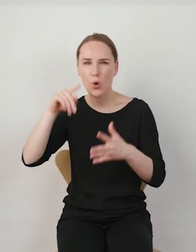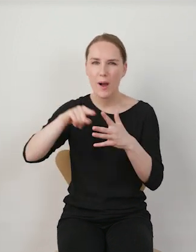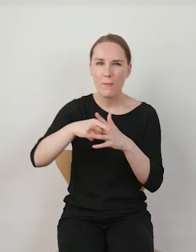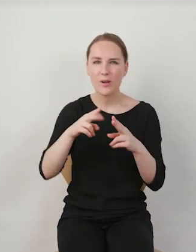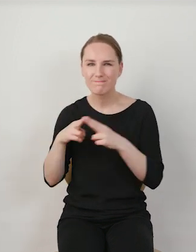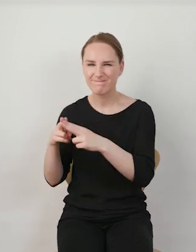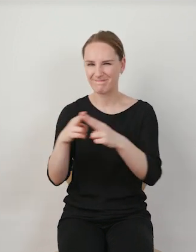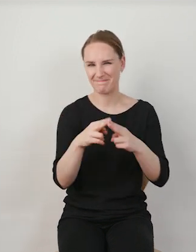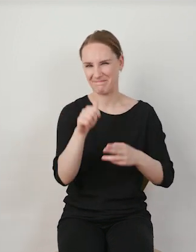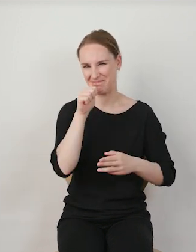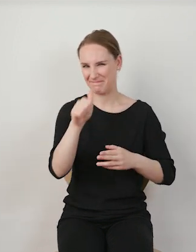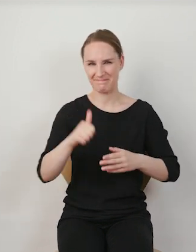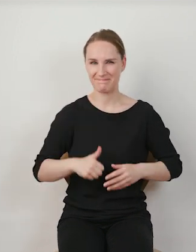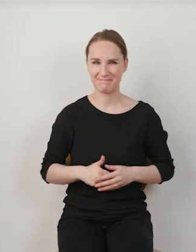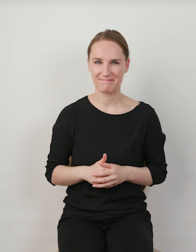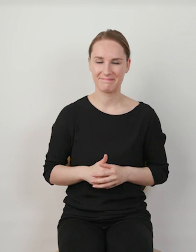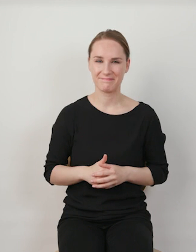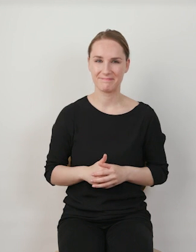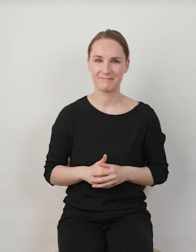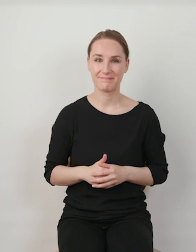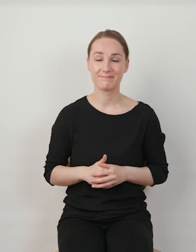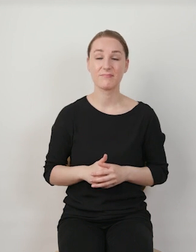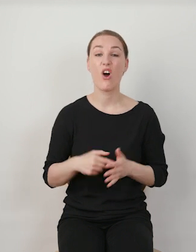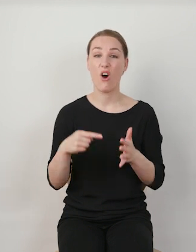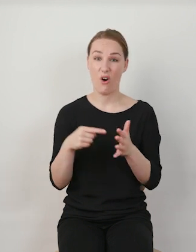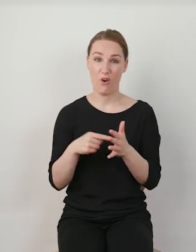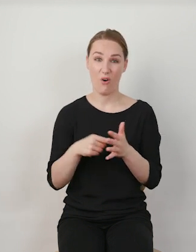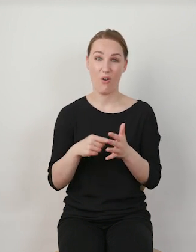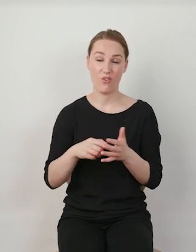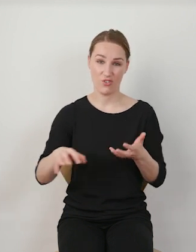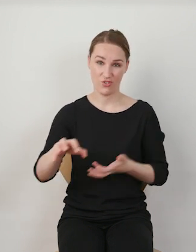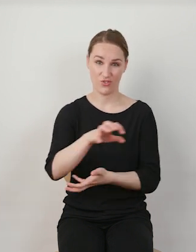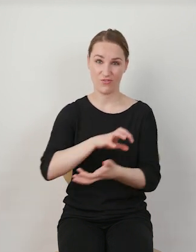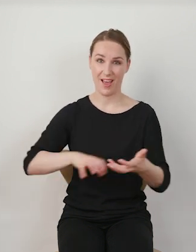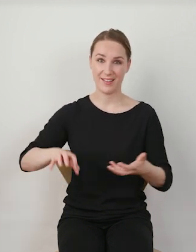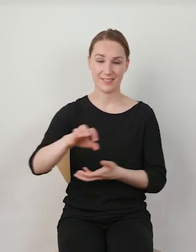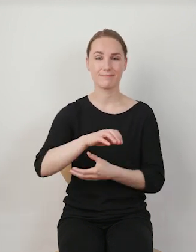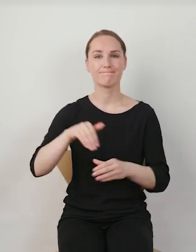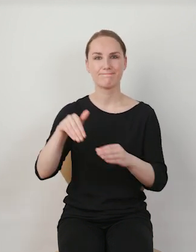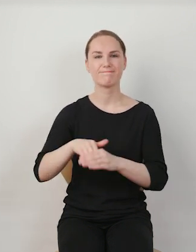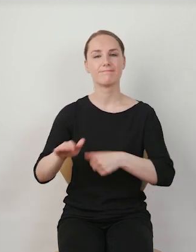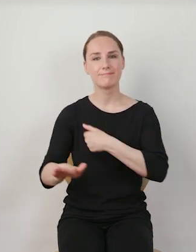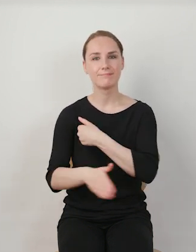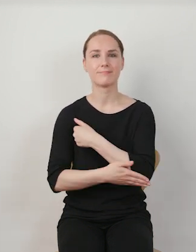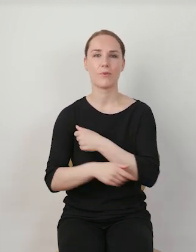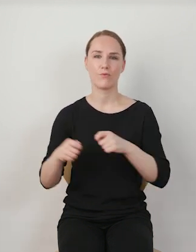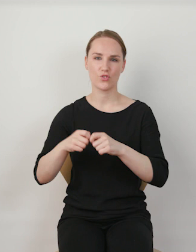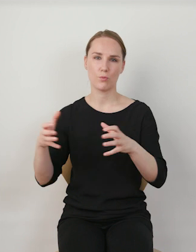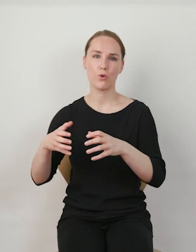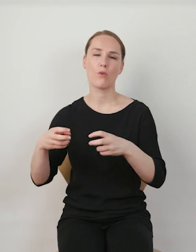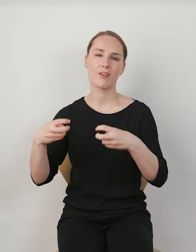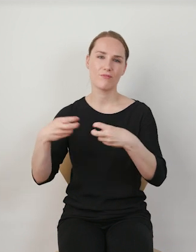interakcje między sobą. Tak wyglądał świat. Świat oparty na wspólnotach wirtualnych i na